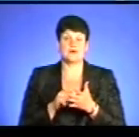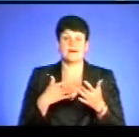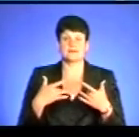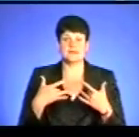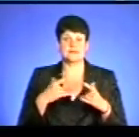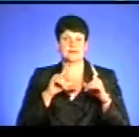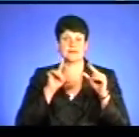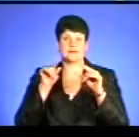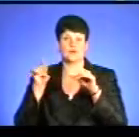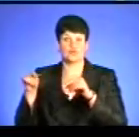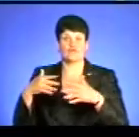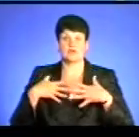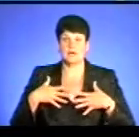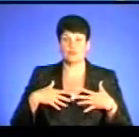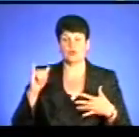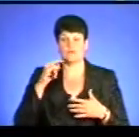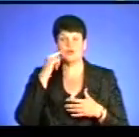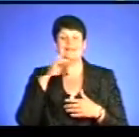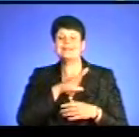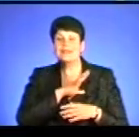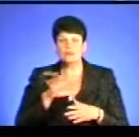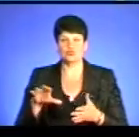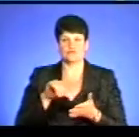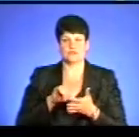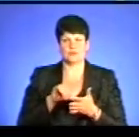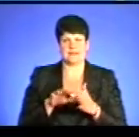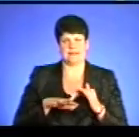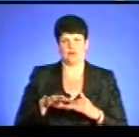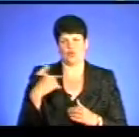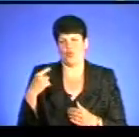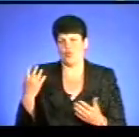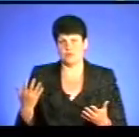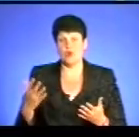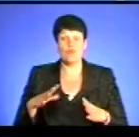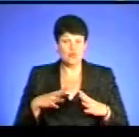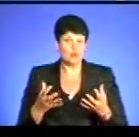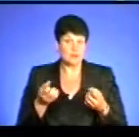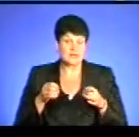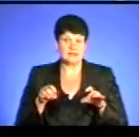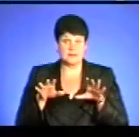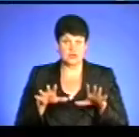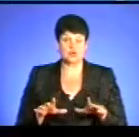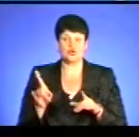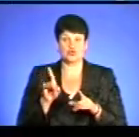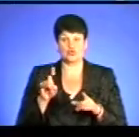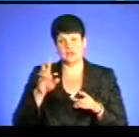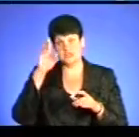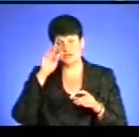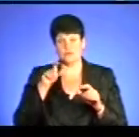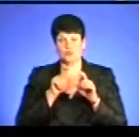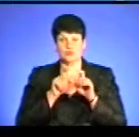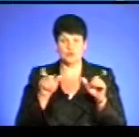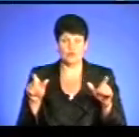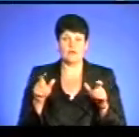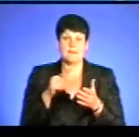територіях та насованого Криму, не будуть виступати на території області. Було прийнято рішення щодо комунальних установ обласної ради, скрім, там